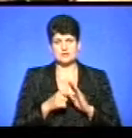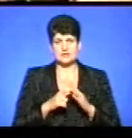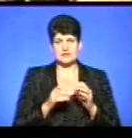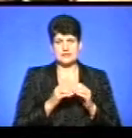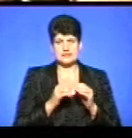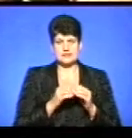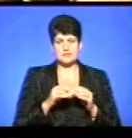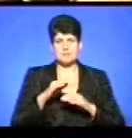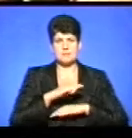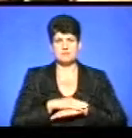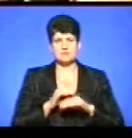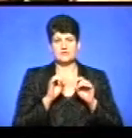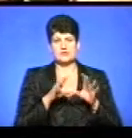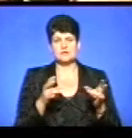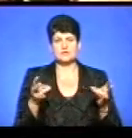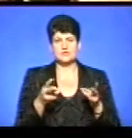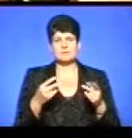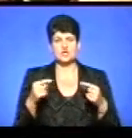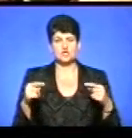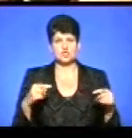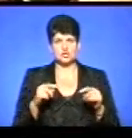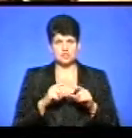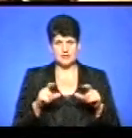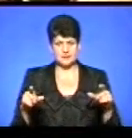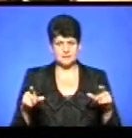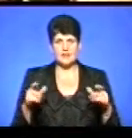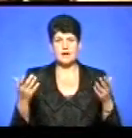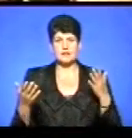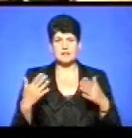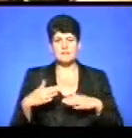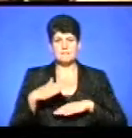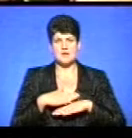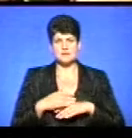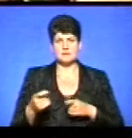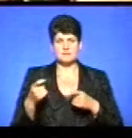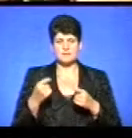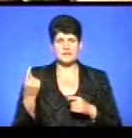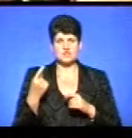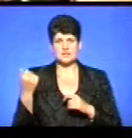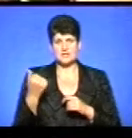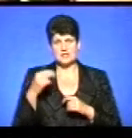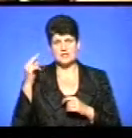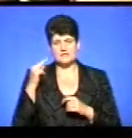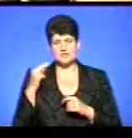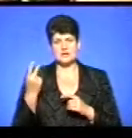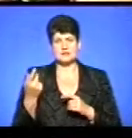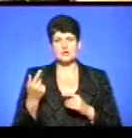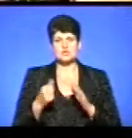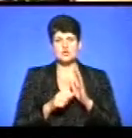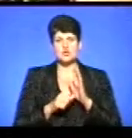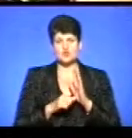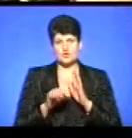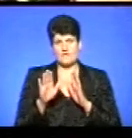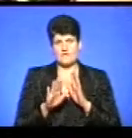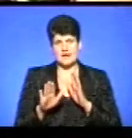10 парт ми віддали на потреби інших шкіл. Але парти прийшли до нас в перший тиждень навчання дітей в школу, це 6 вересня. І